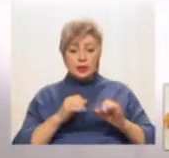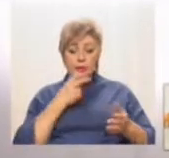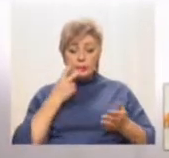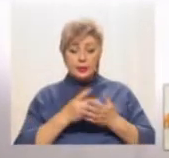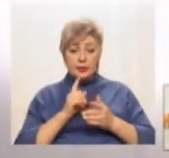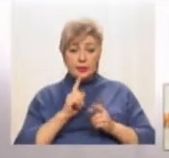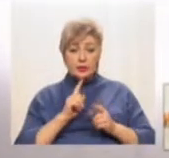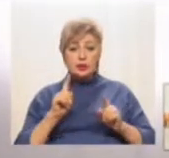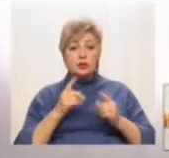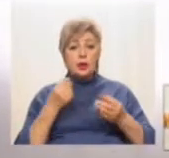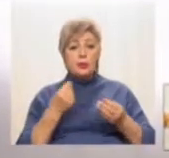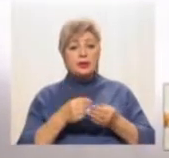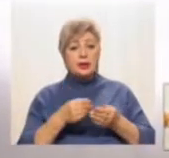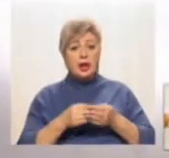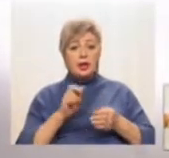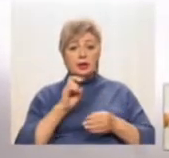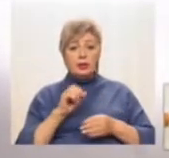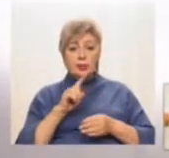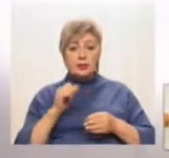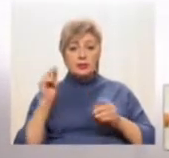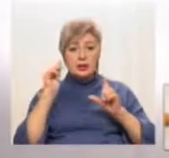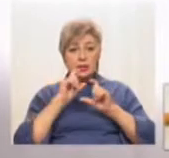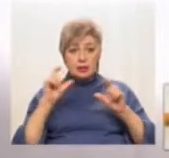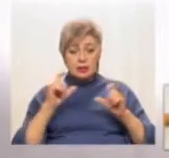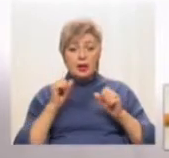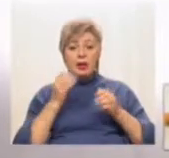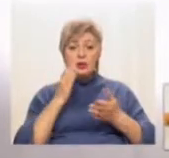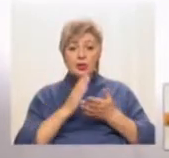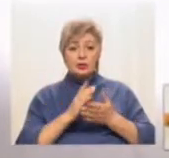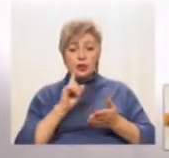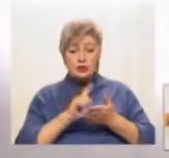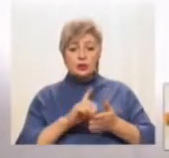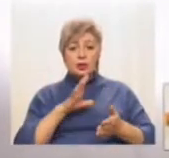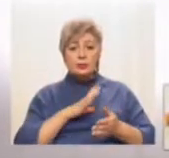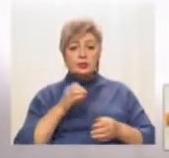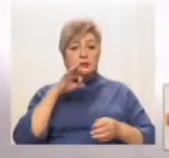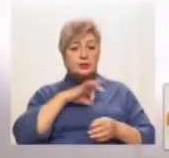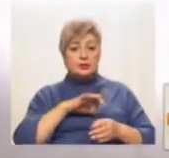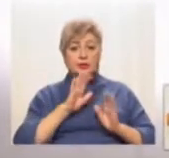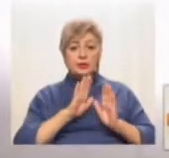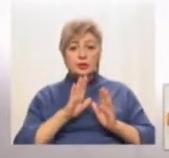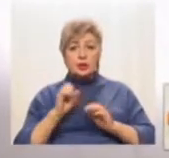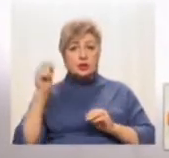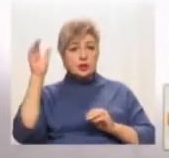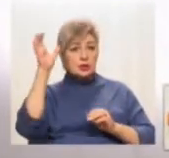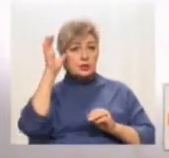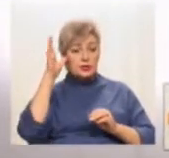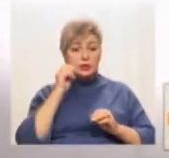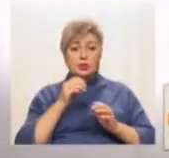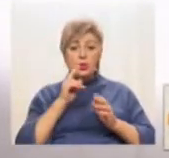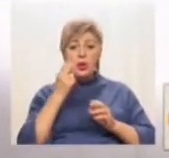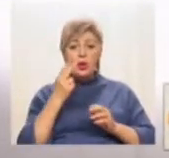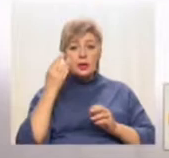матеріальна база закладу освіту має бути використана лише з освітньою цілью. Про